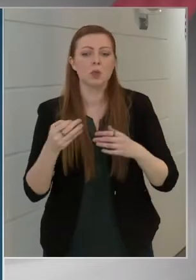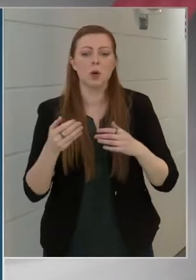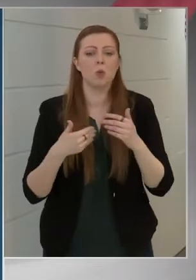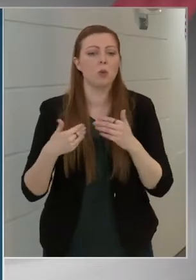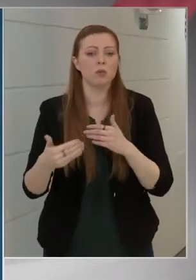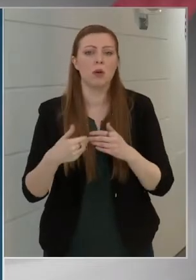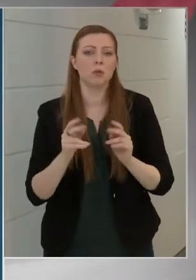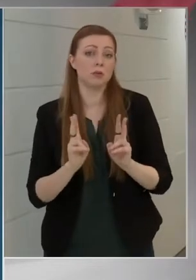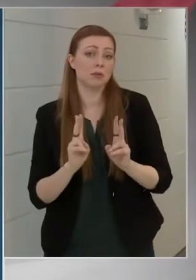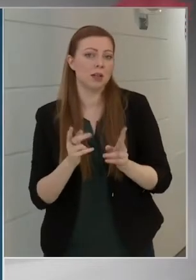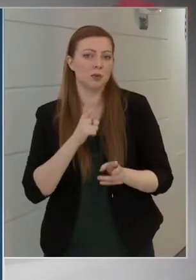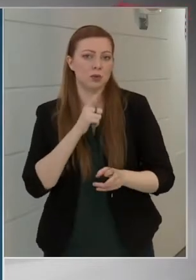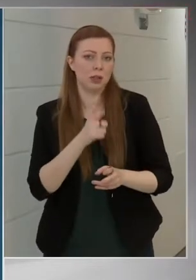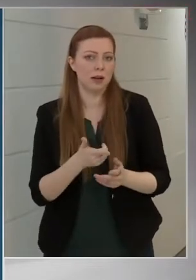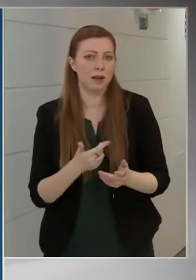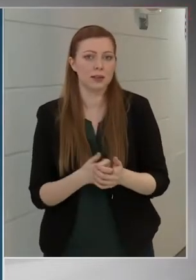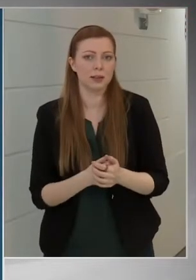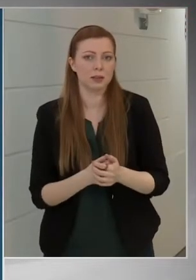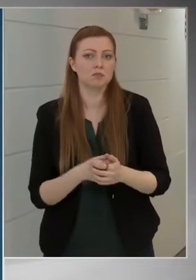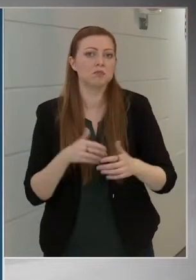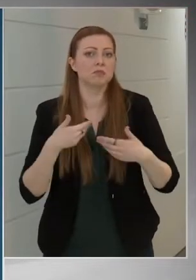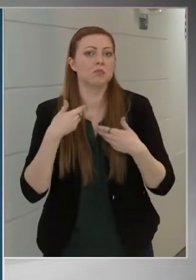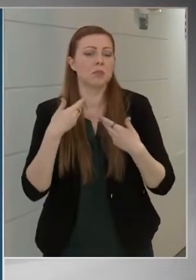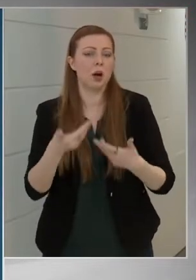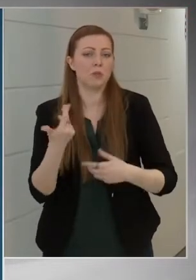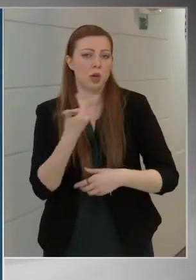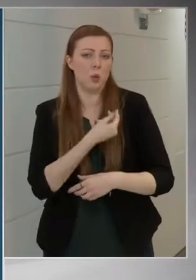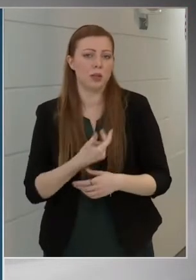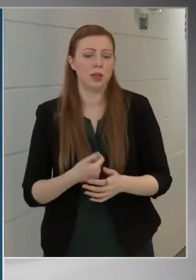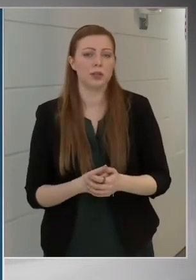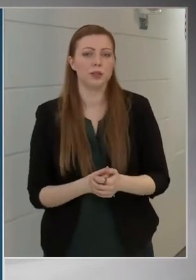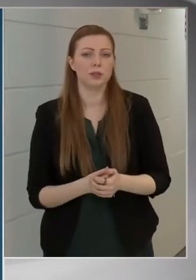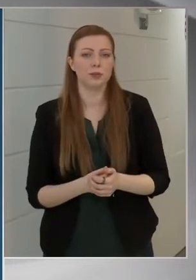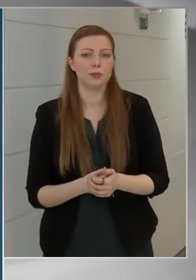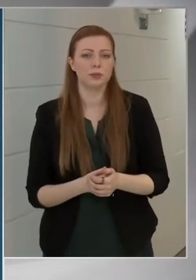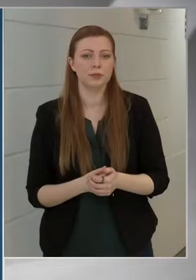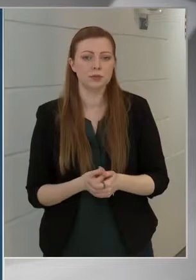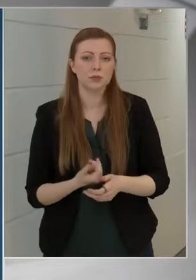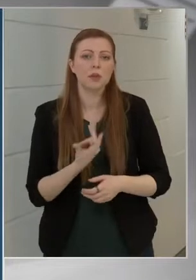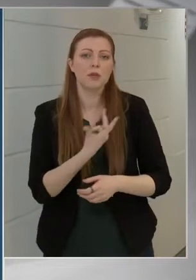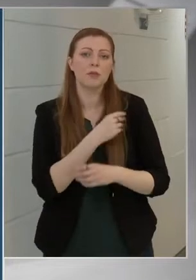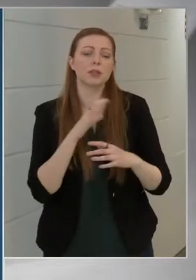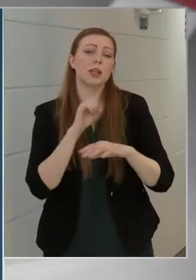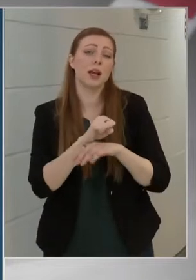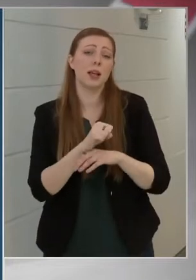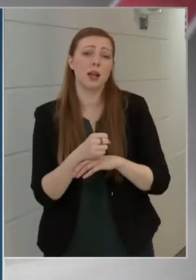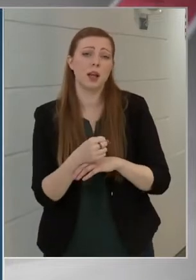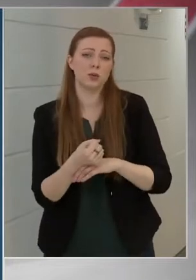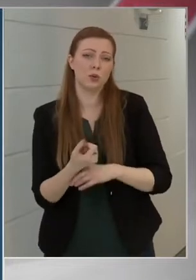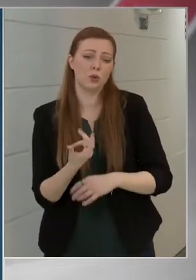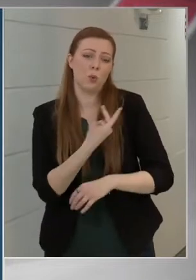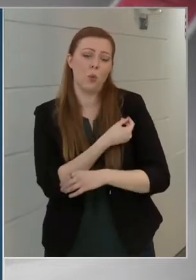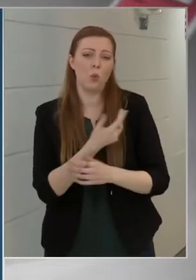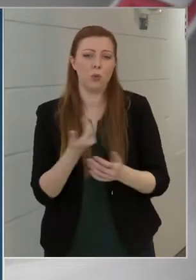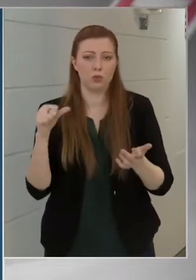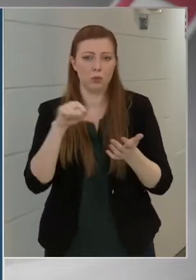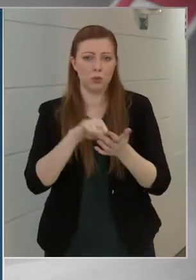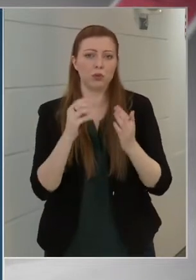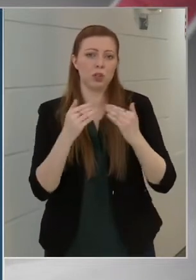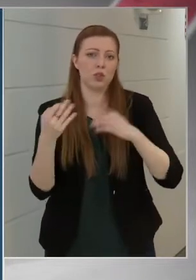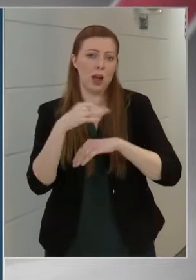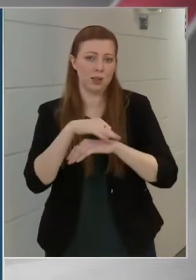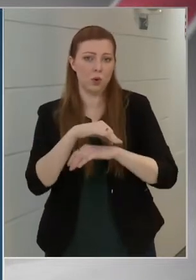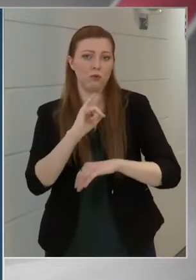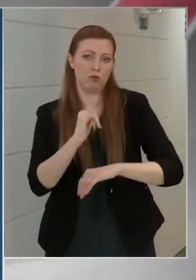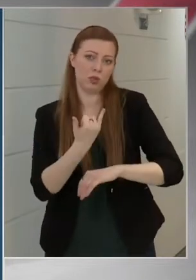belül lehetőségük van arra, hogy megkaphassák az oltást. A vakcinák elérhetők az oltópontokon és a házi orvosoknál